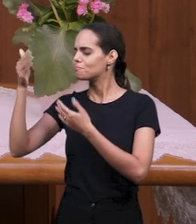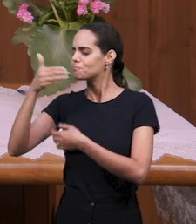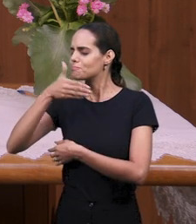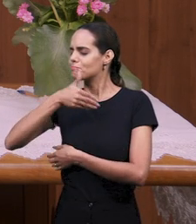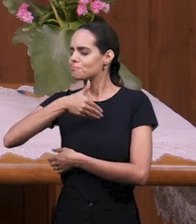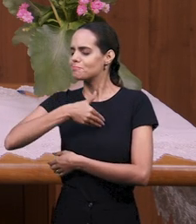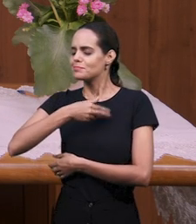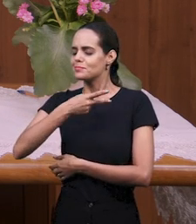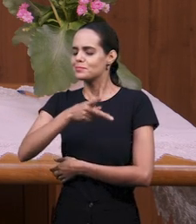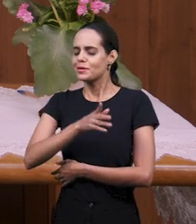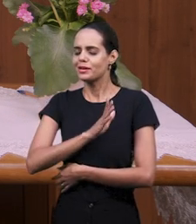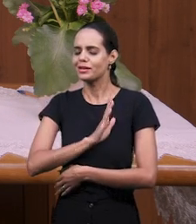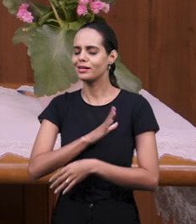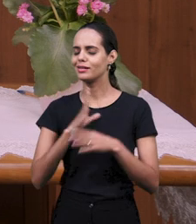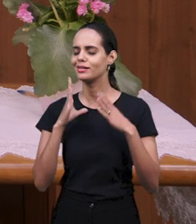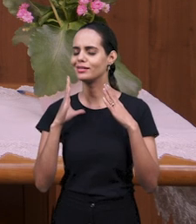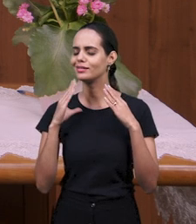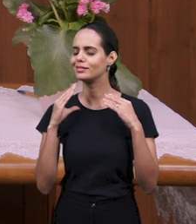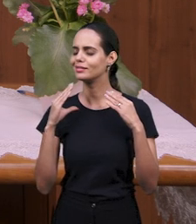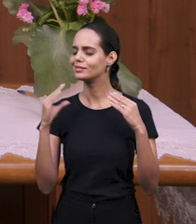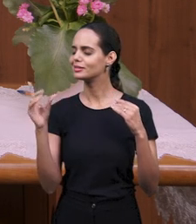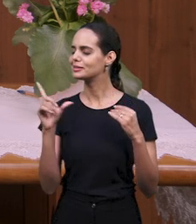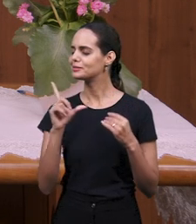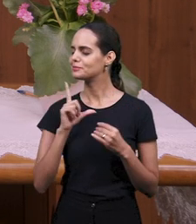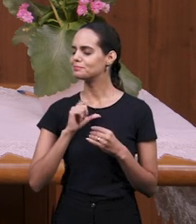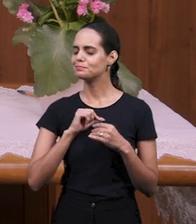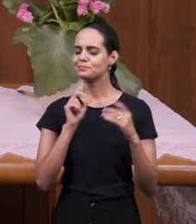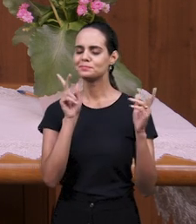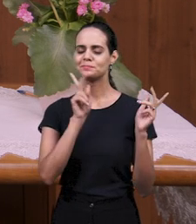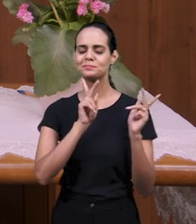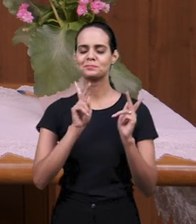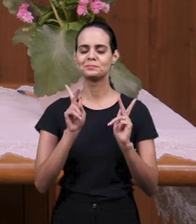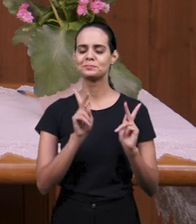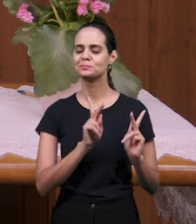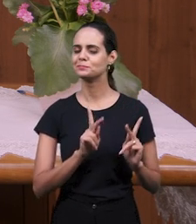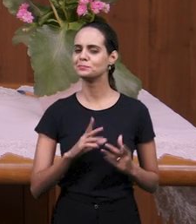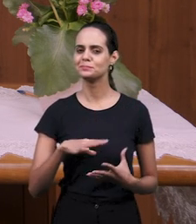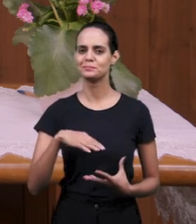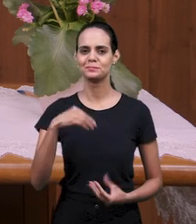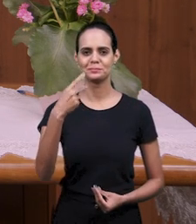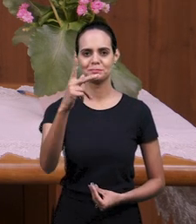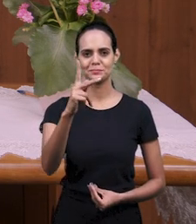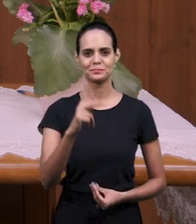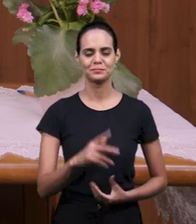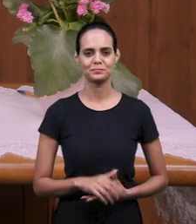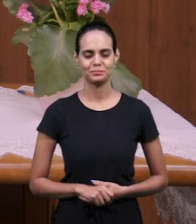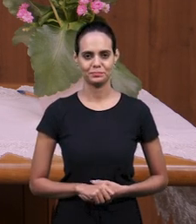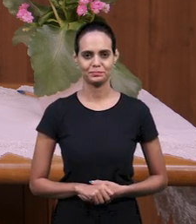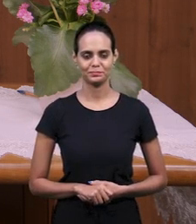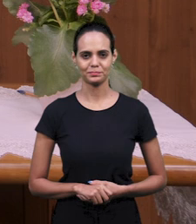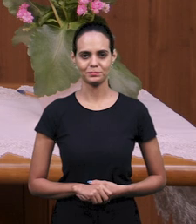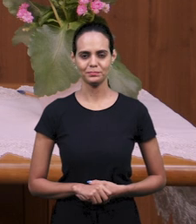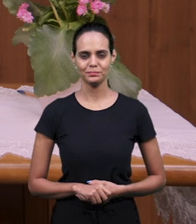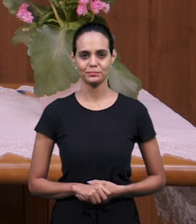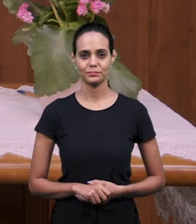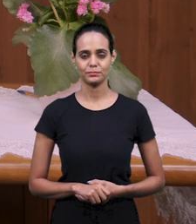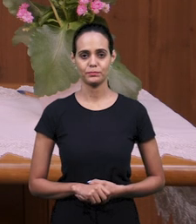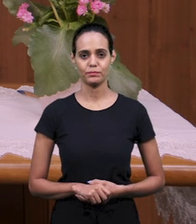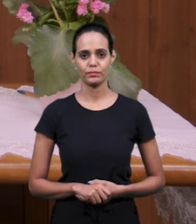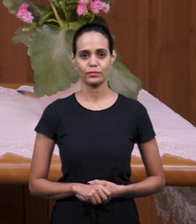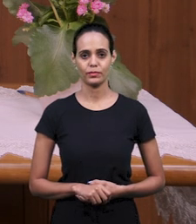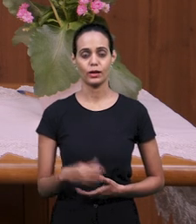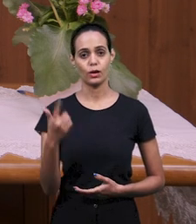душу, все ваше существо. Бог. Давайте мы еще послушаем еще один духовный дар об